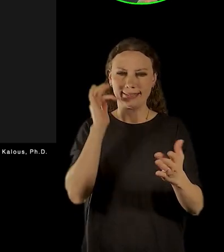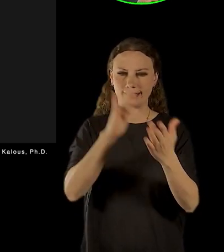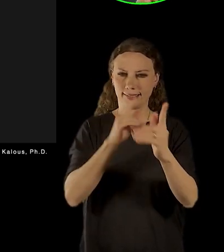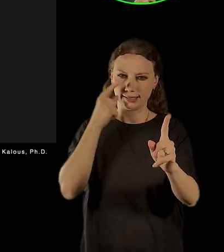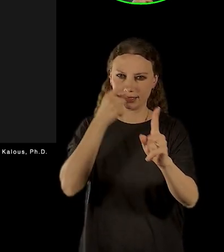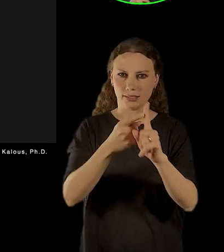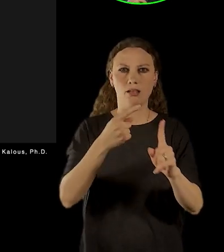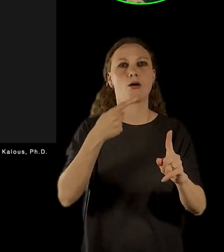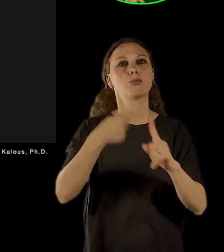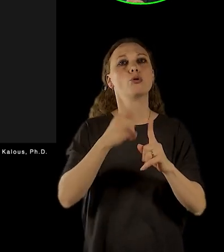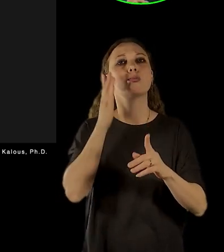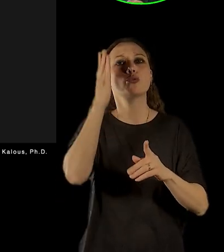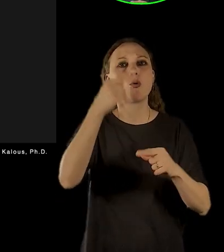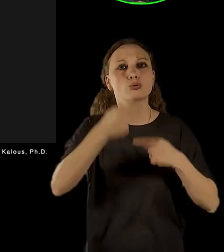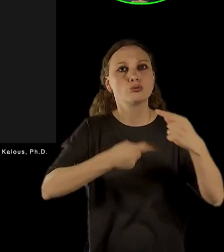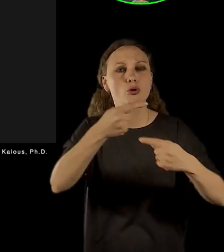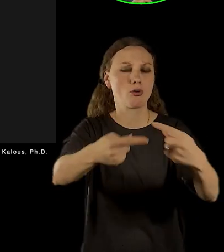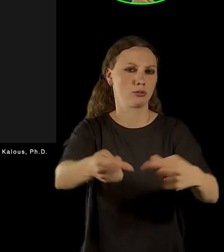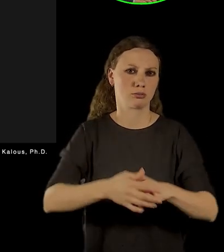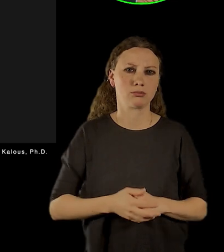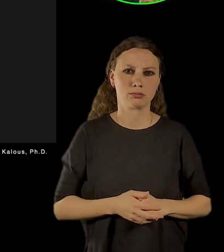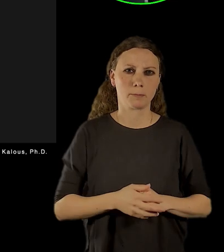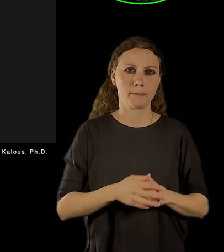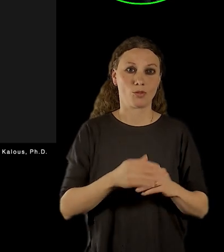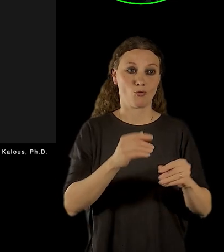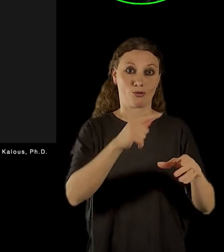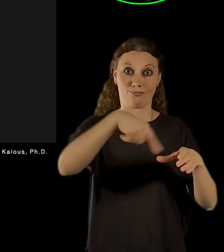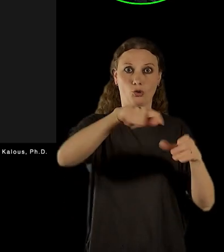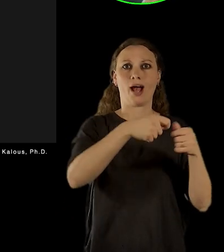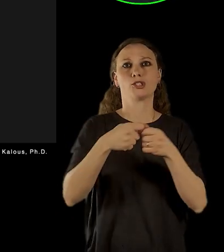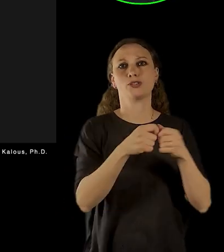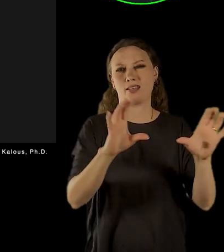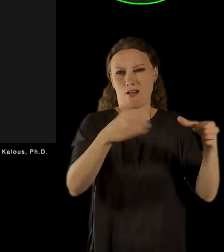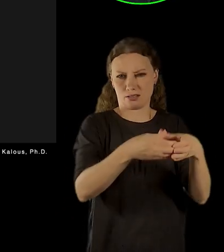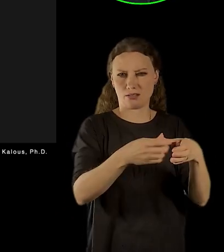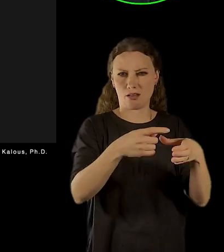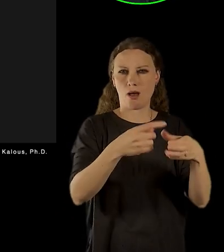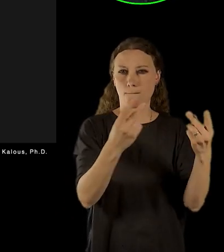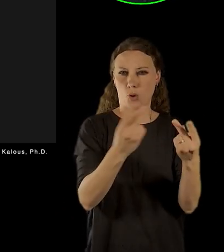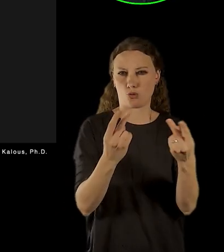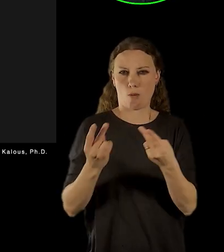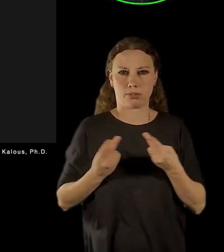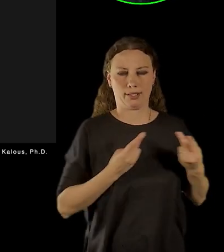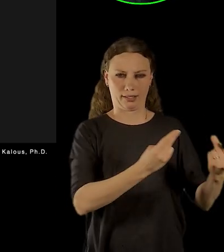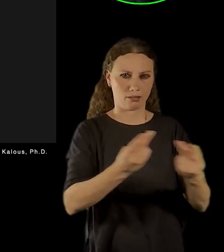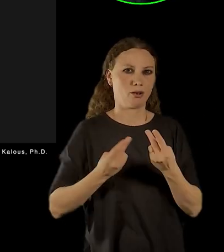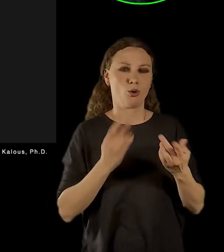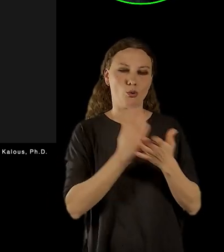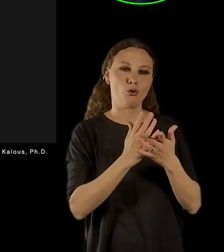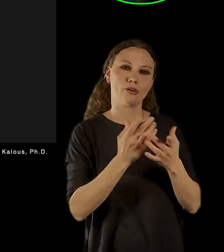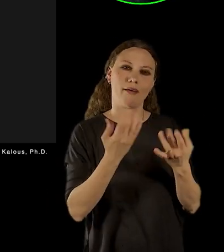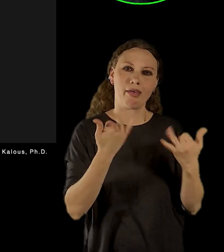institucí, které mají pro nás velký potenciál. Tady je vlastně potom